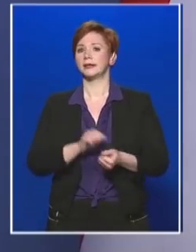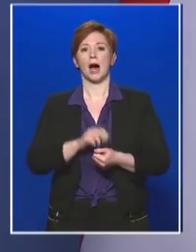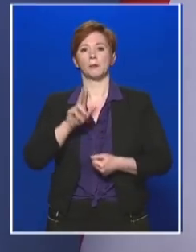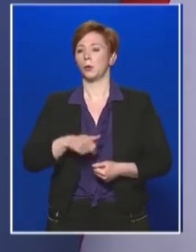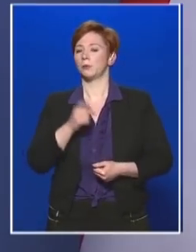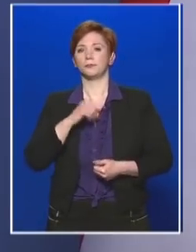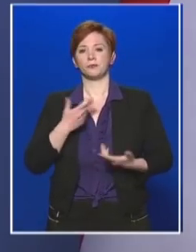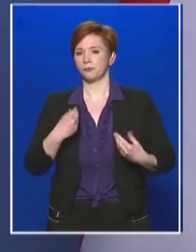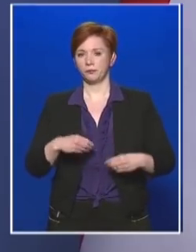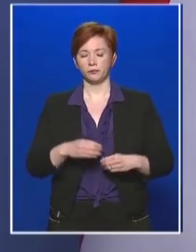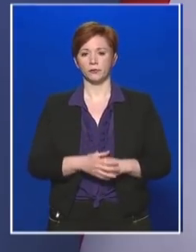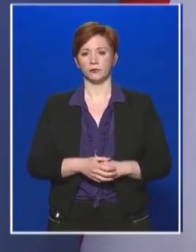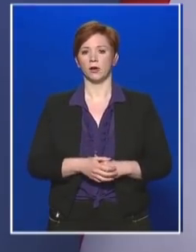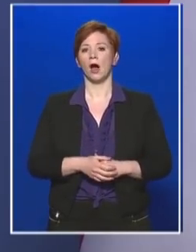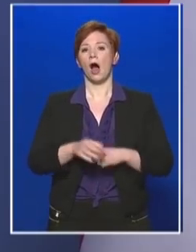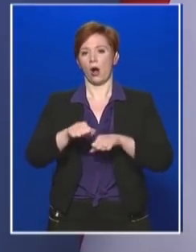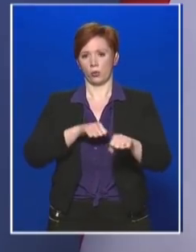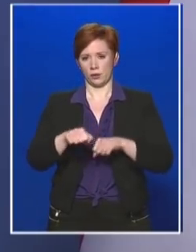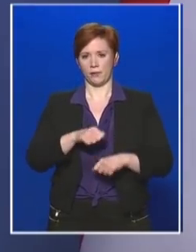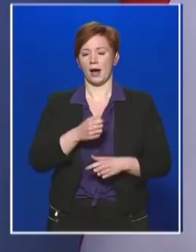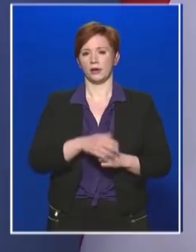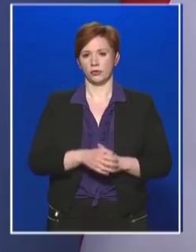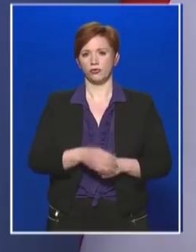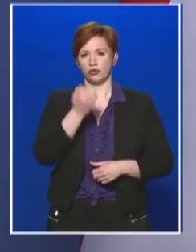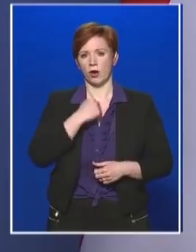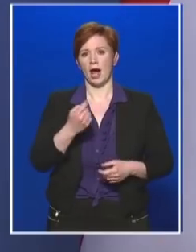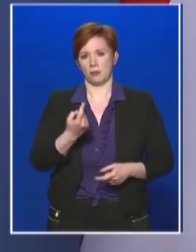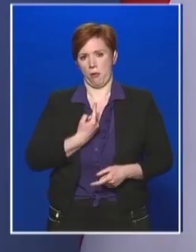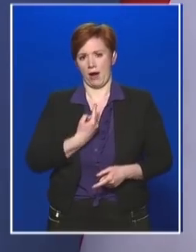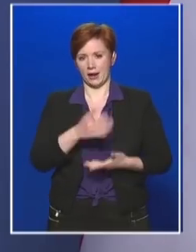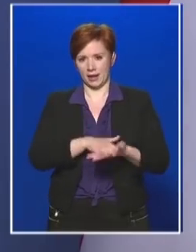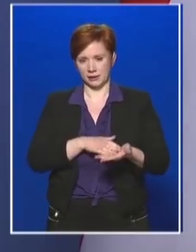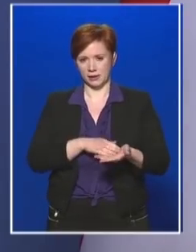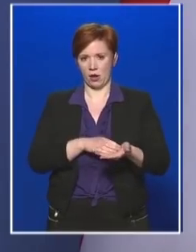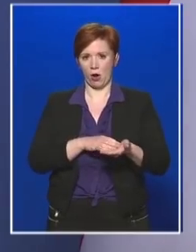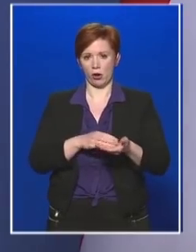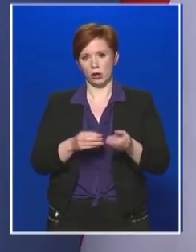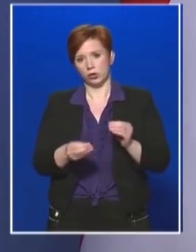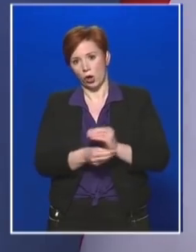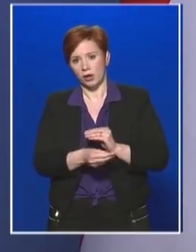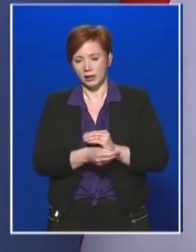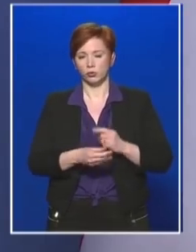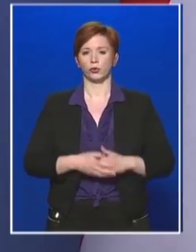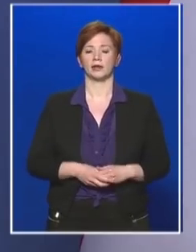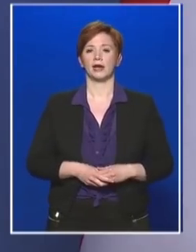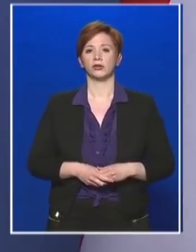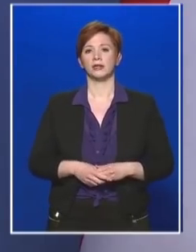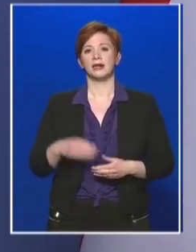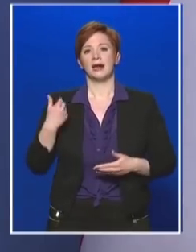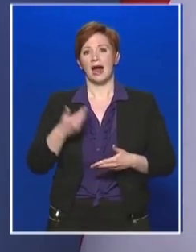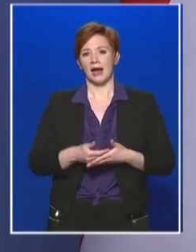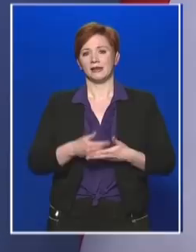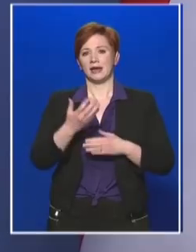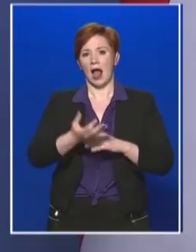hogy a kormány magán kezdte a takarékosságot és az átcsoportosításokat. Eddig elvonunk és